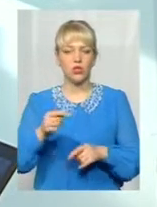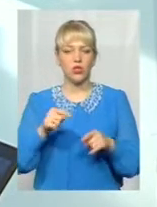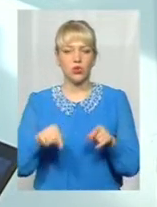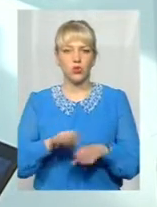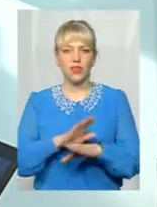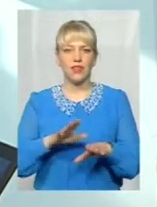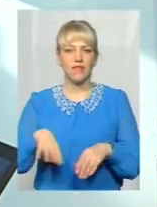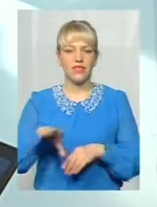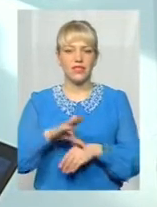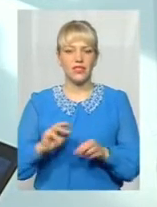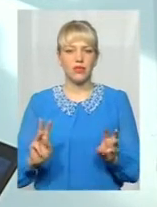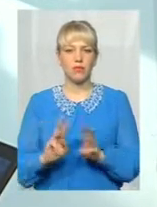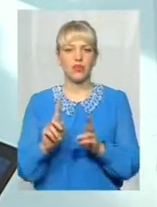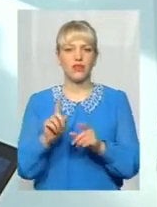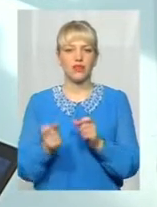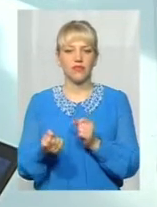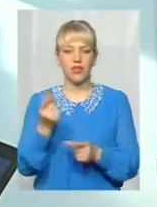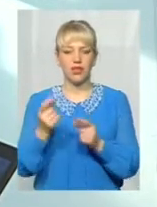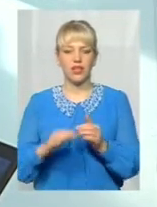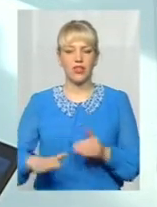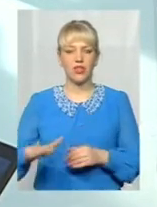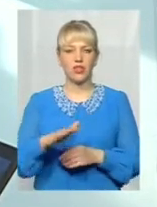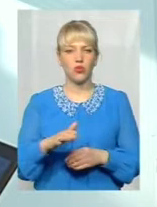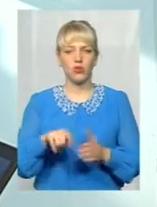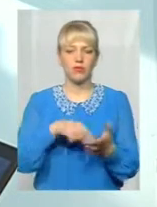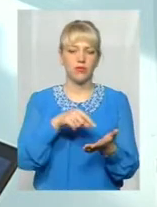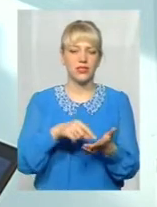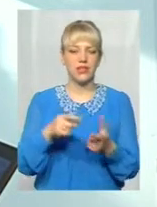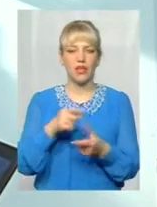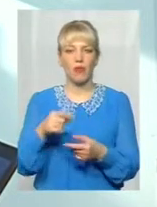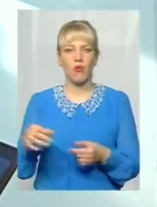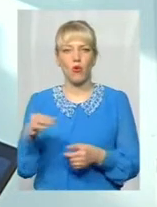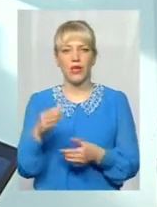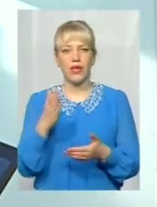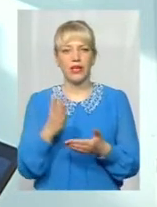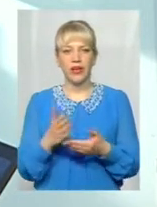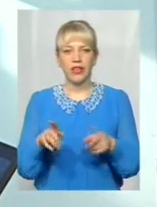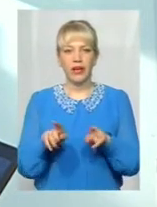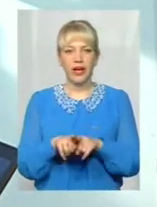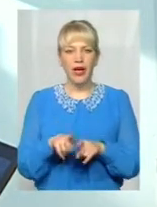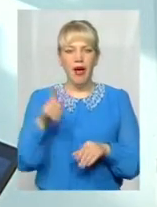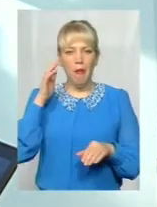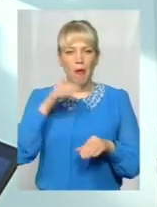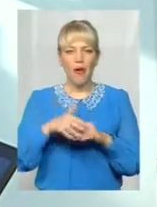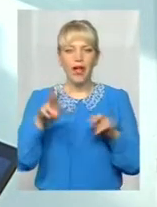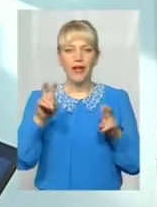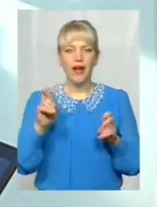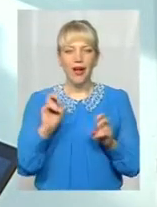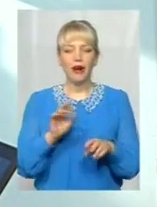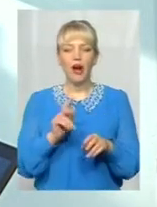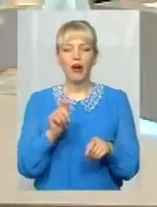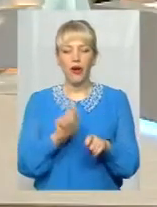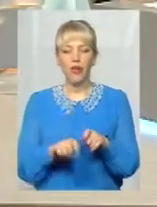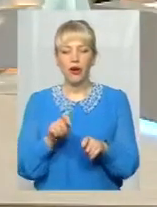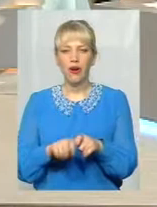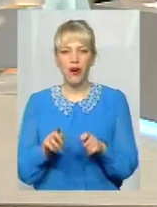виникли на території міста або області. Тому що є таке поняття, як контрольоване спалювання. Тобто